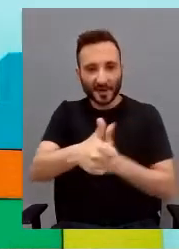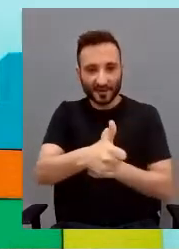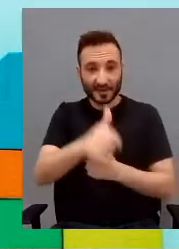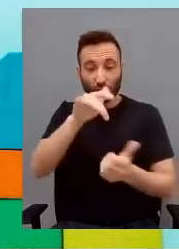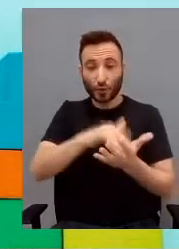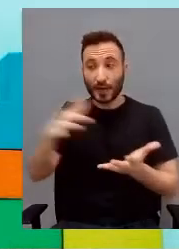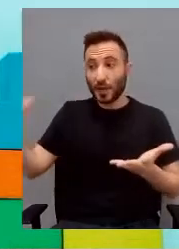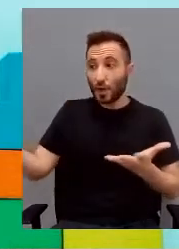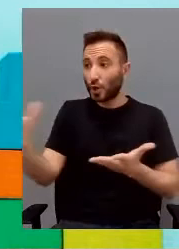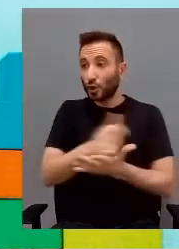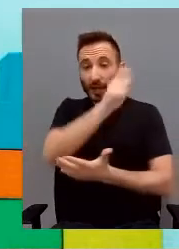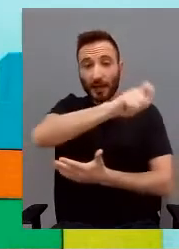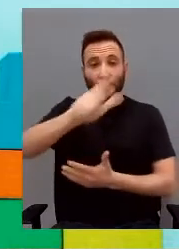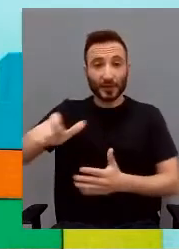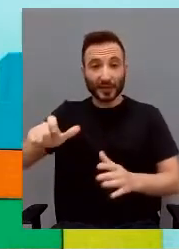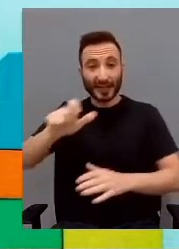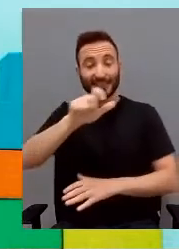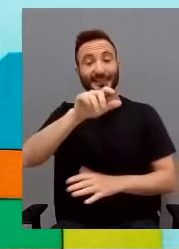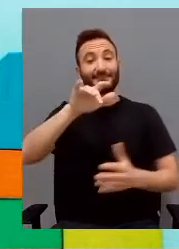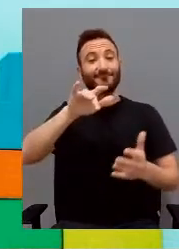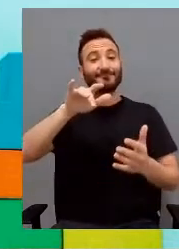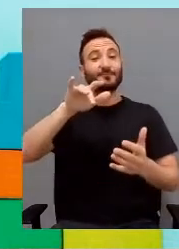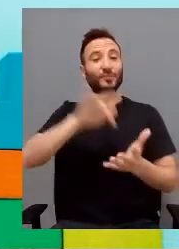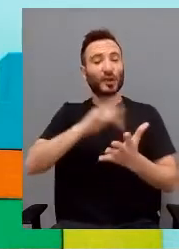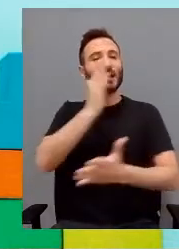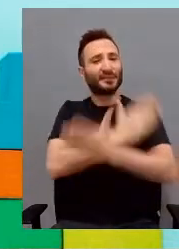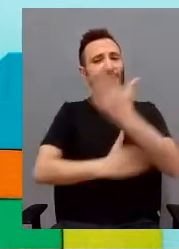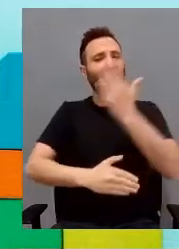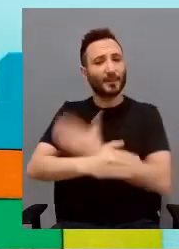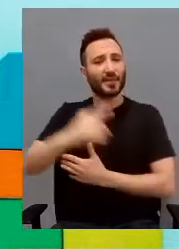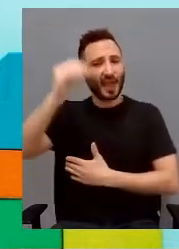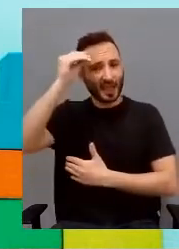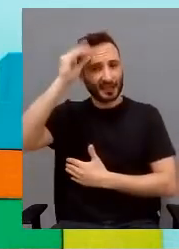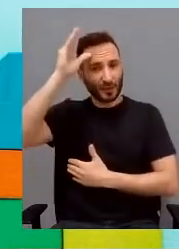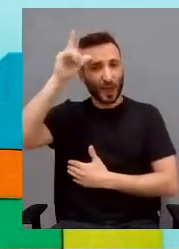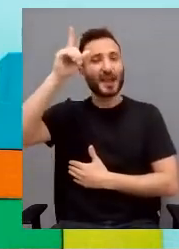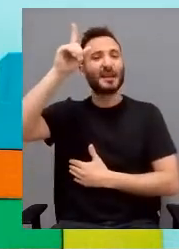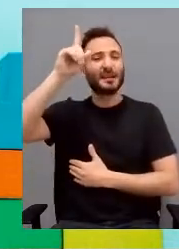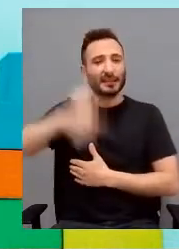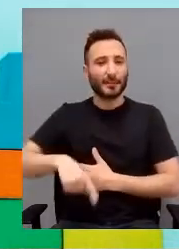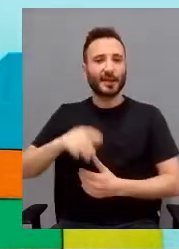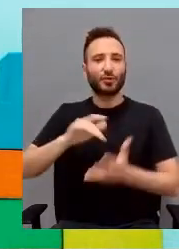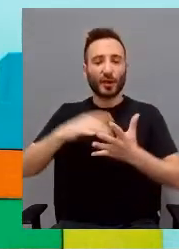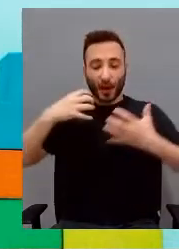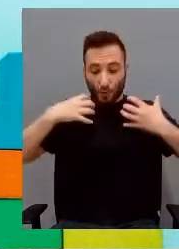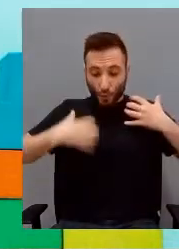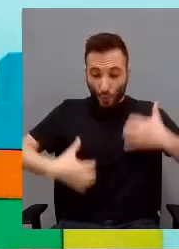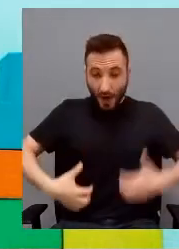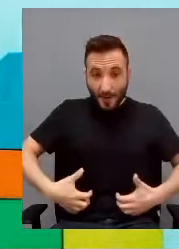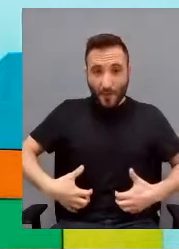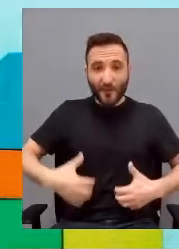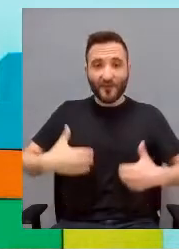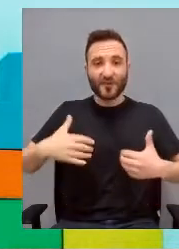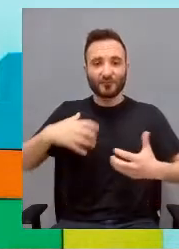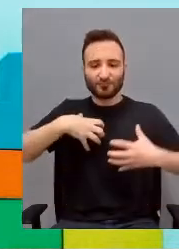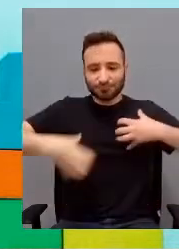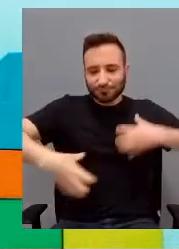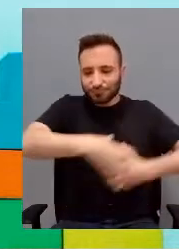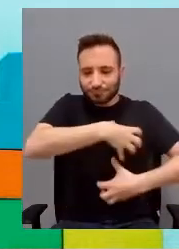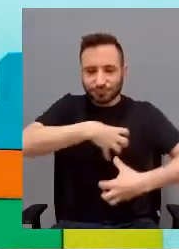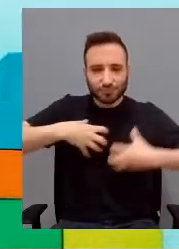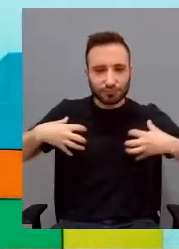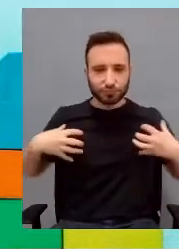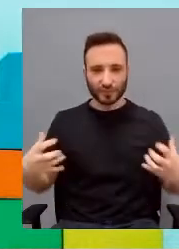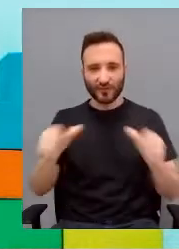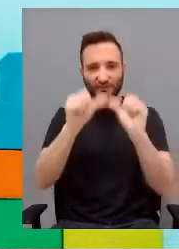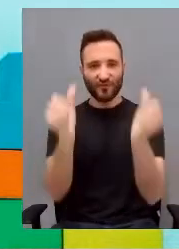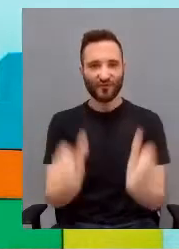discapacità intellettuale e molte comorbidità, e in particolare l'epilessia. La struttura è costituita